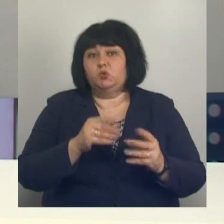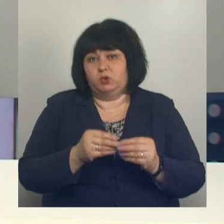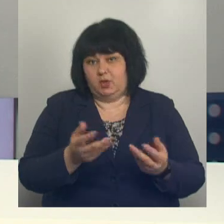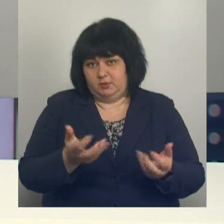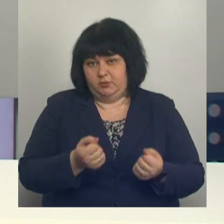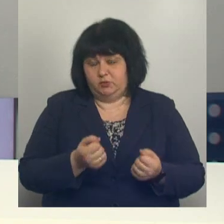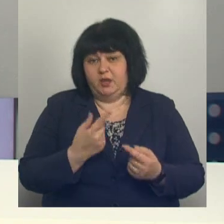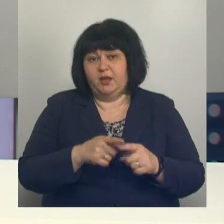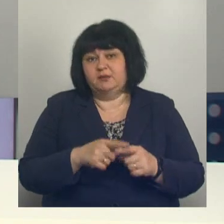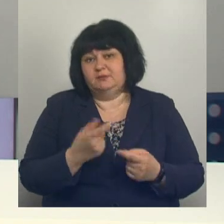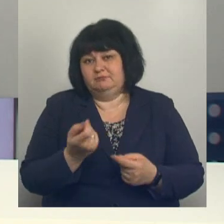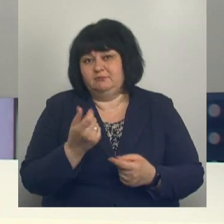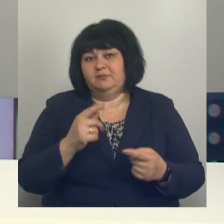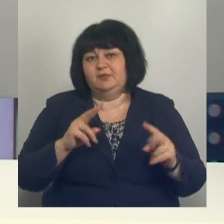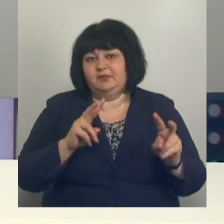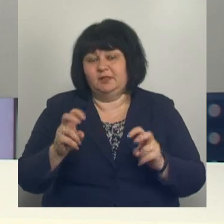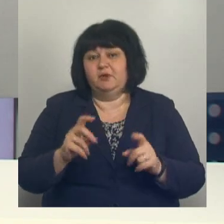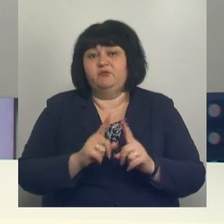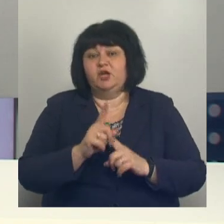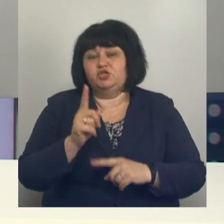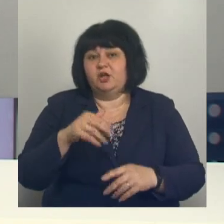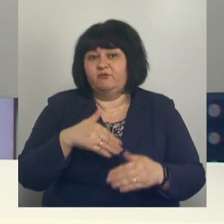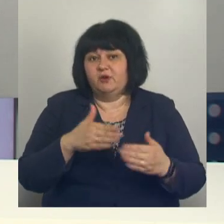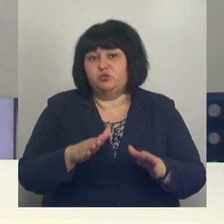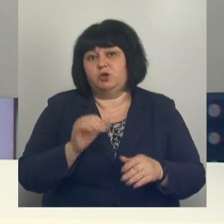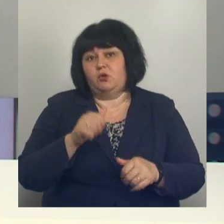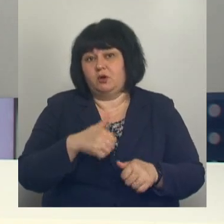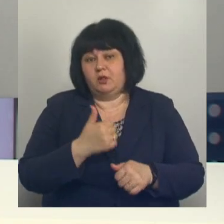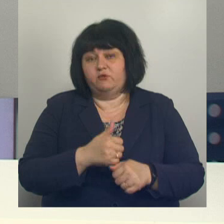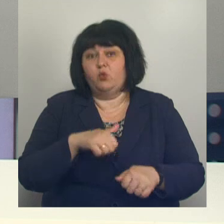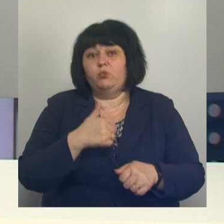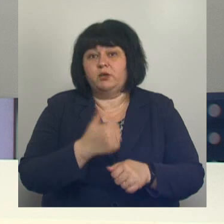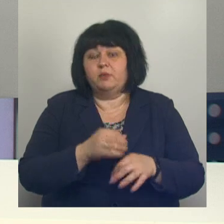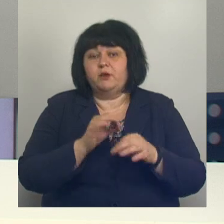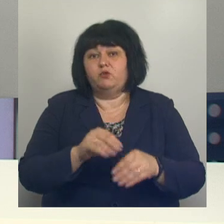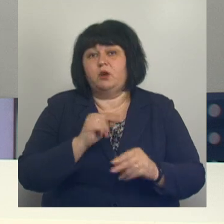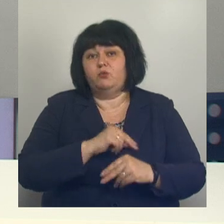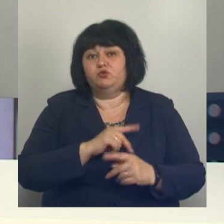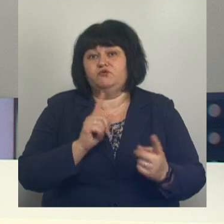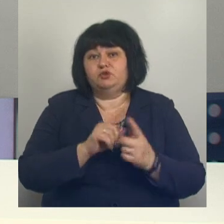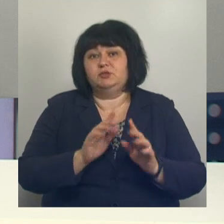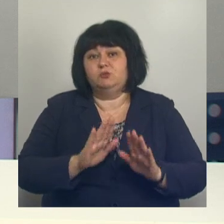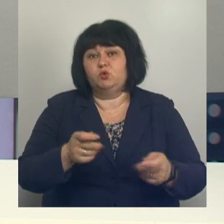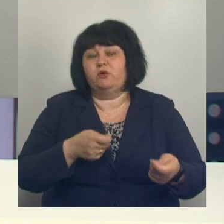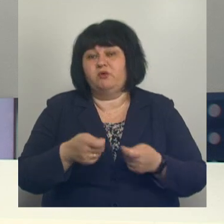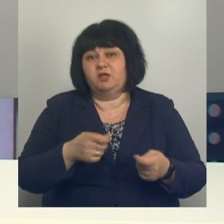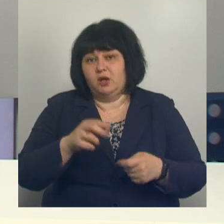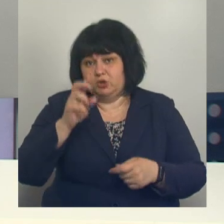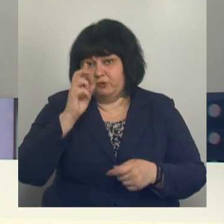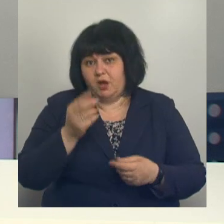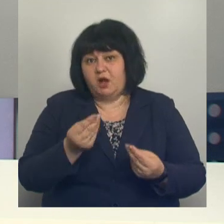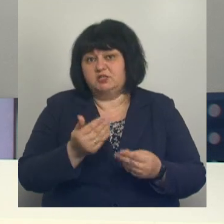Это лишь некоторые темы. начале выпуска о главном губернатор Вячеслав Гладков провел рабочую встречу с заместителем руководителя федерального